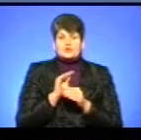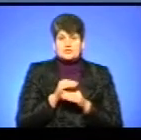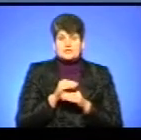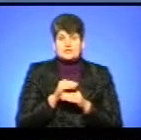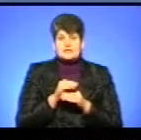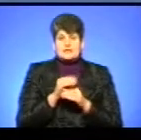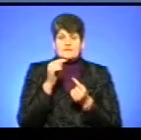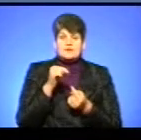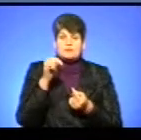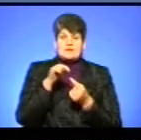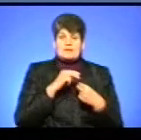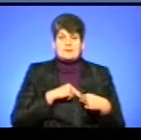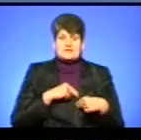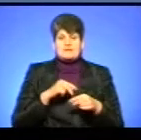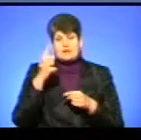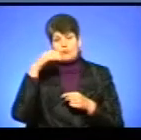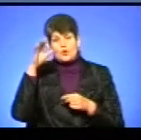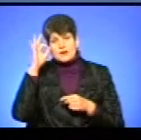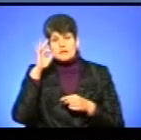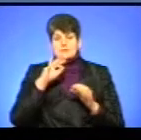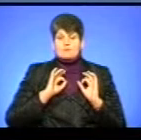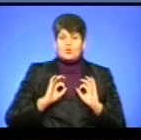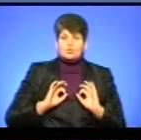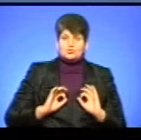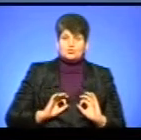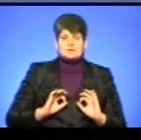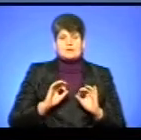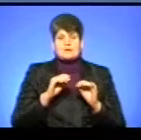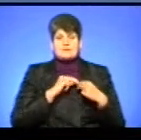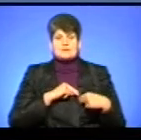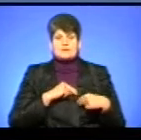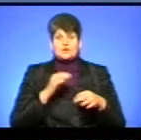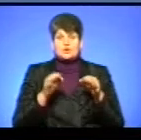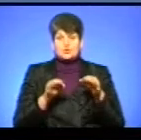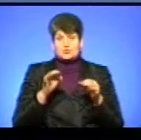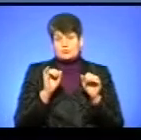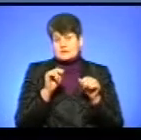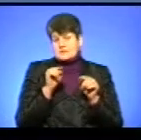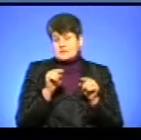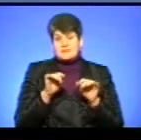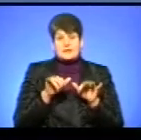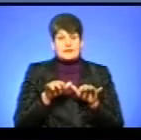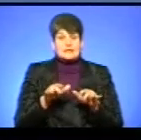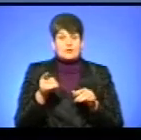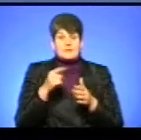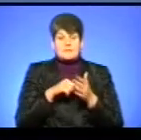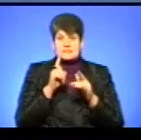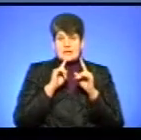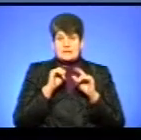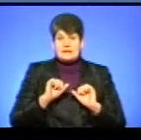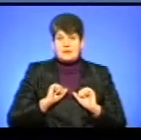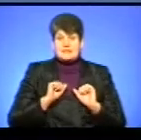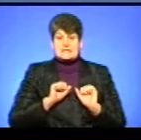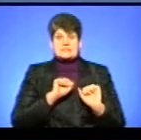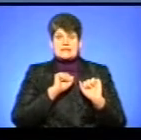відповідних працівників поліції, працівників прокуратури, працівників суду. Можливо, такими своїми діями Тернопільська міська рада намагалася